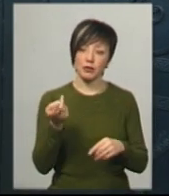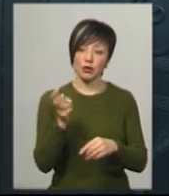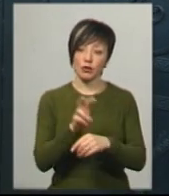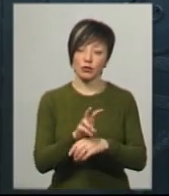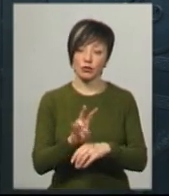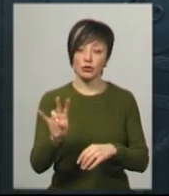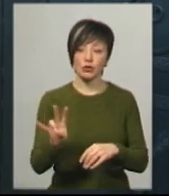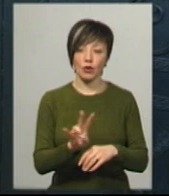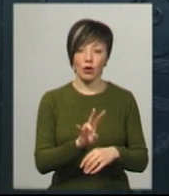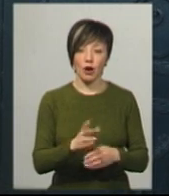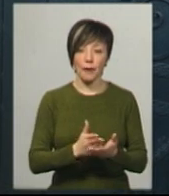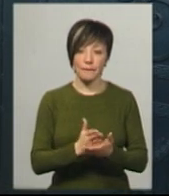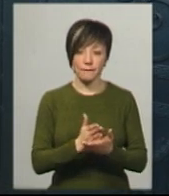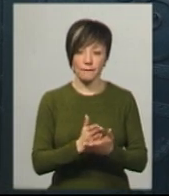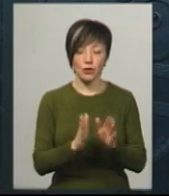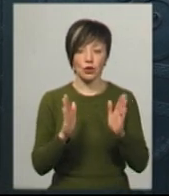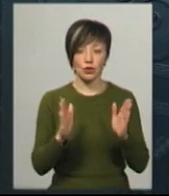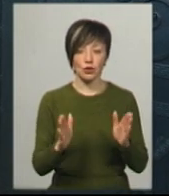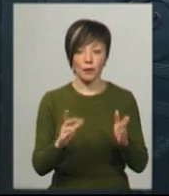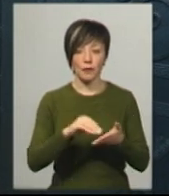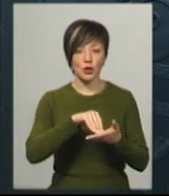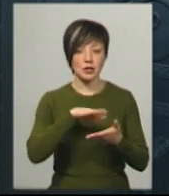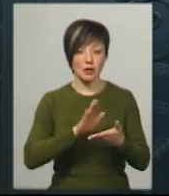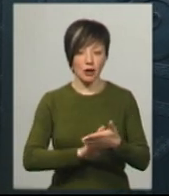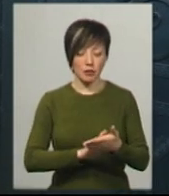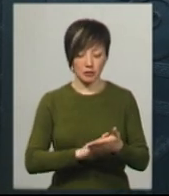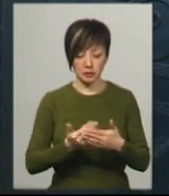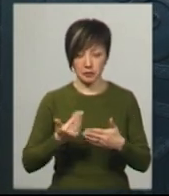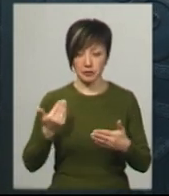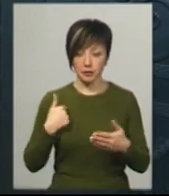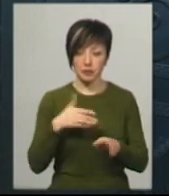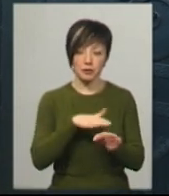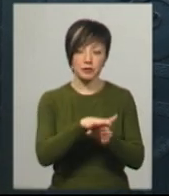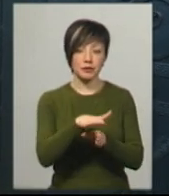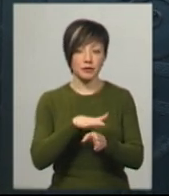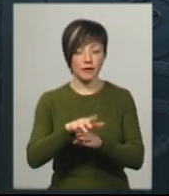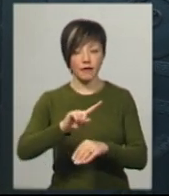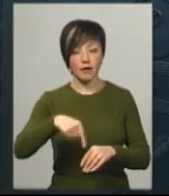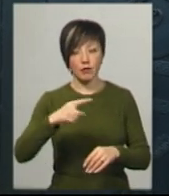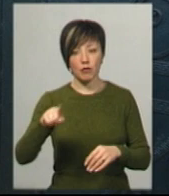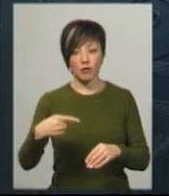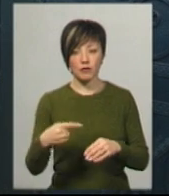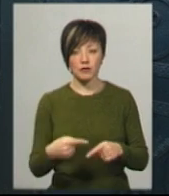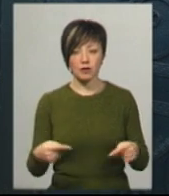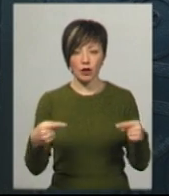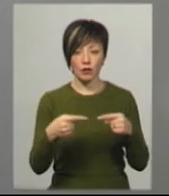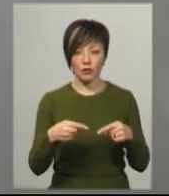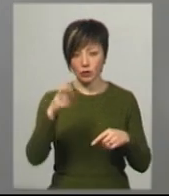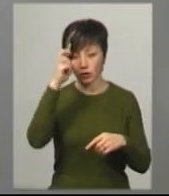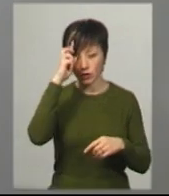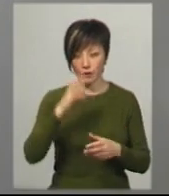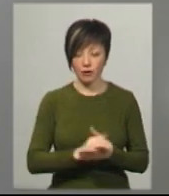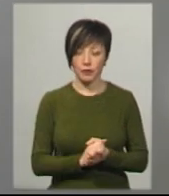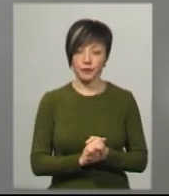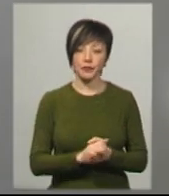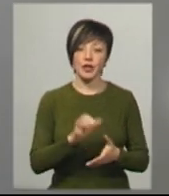храму, приходжу до храму лише по запису, тобто ми дотримуємося вимог, які встановлені державою.